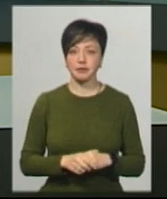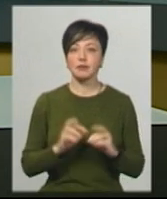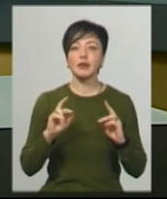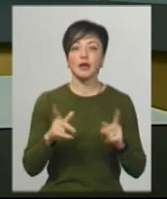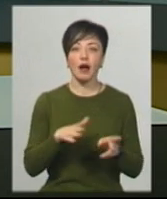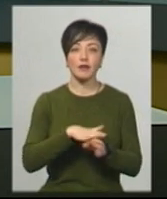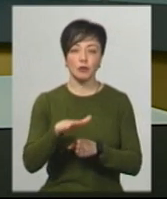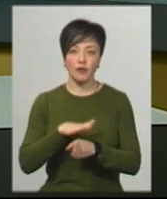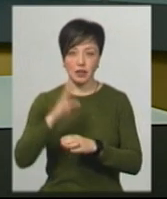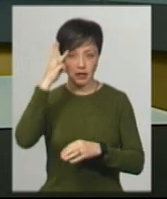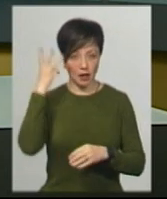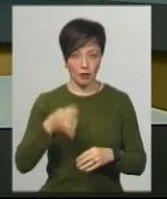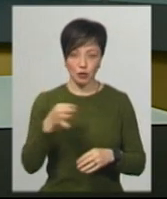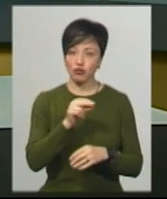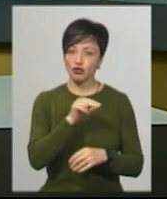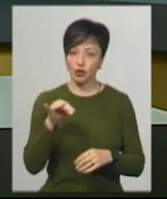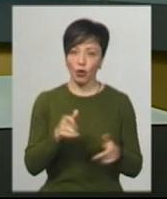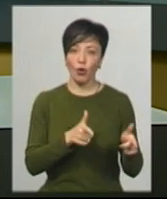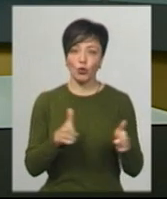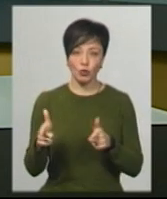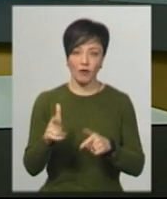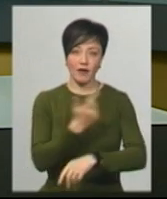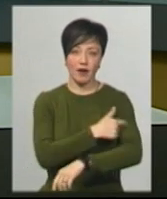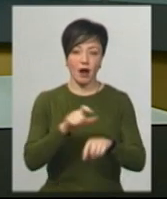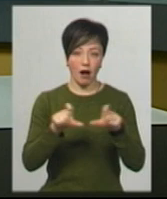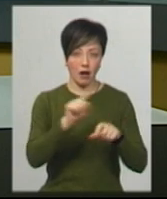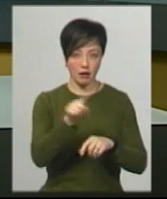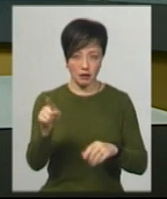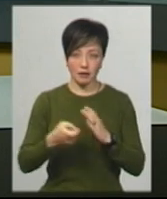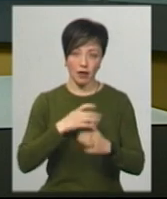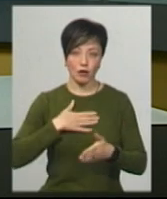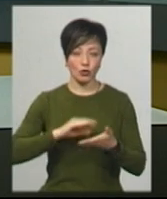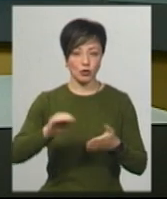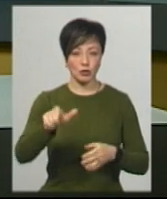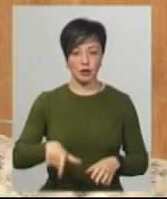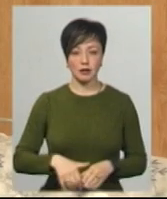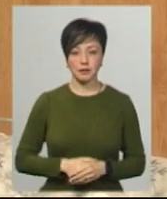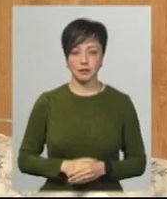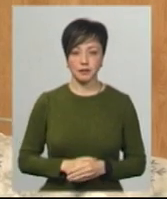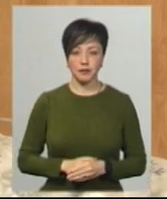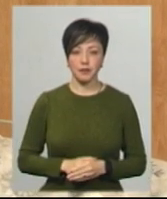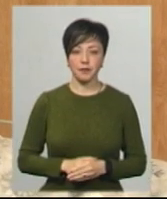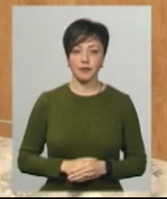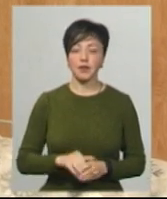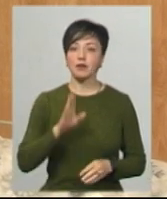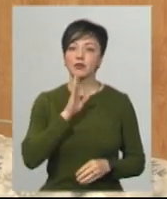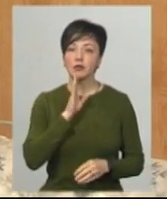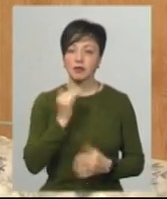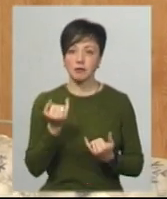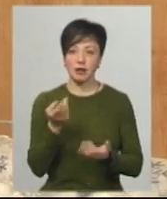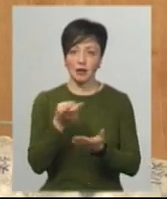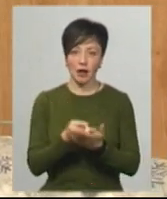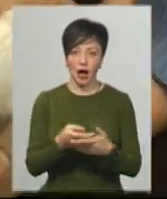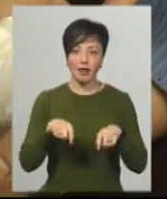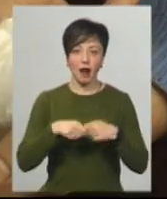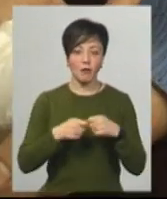це відбуватиметься на Хмельниччині і чи готові до цього у лікарнях, дізнавалась Тетяна Ворожцова. Лідія Яковчук нині перебуває